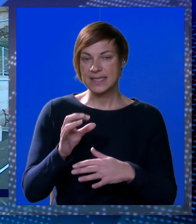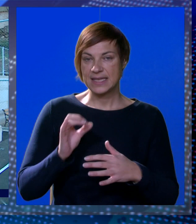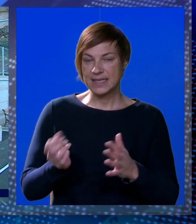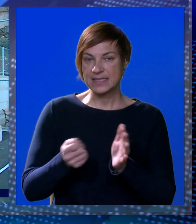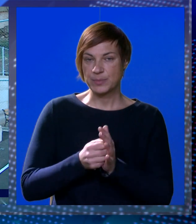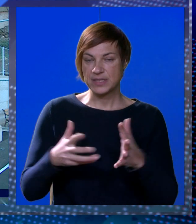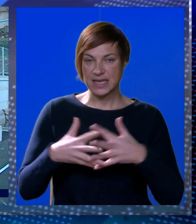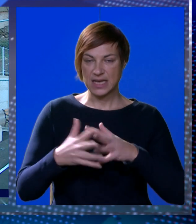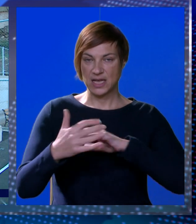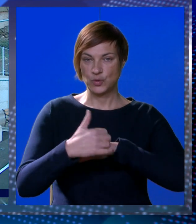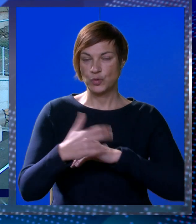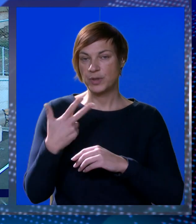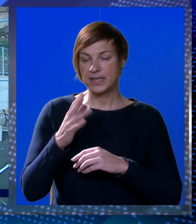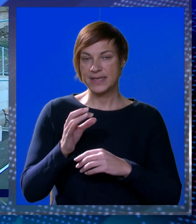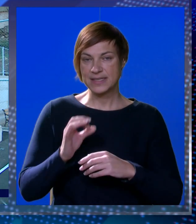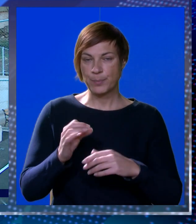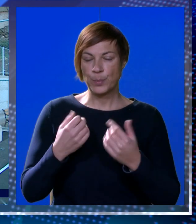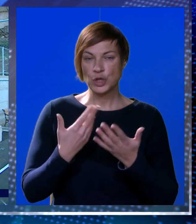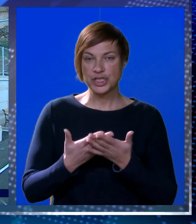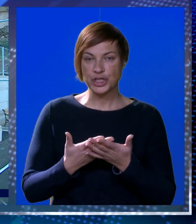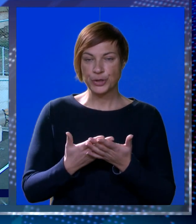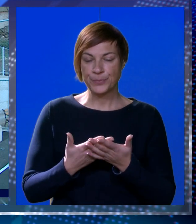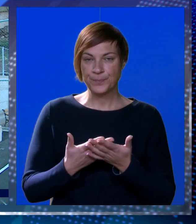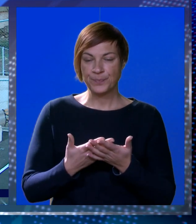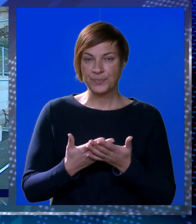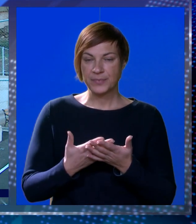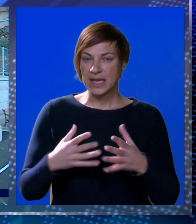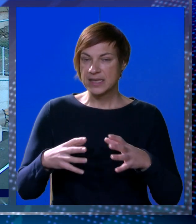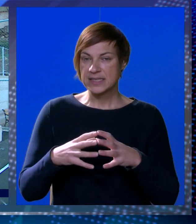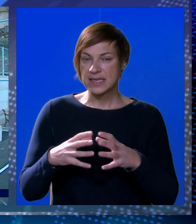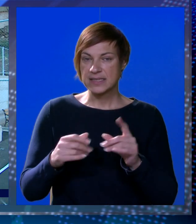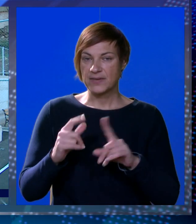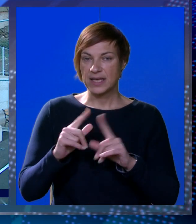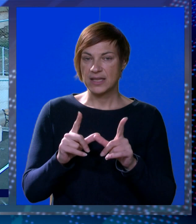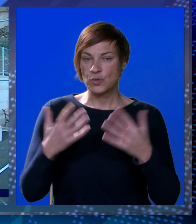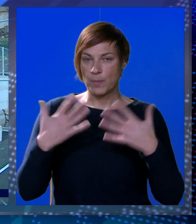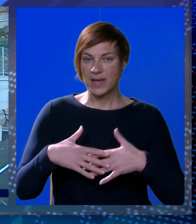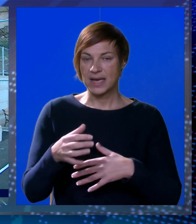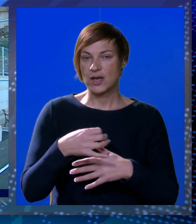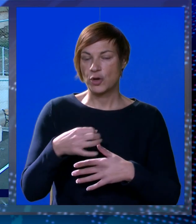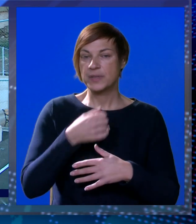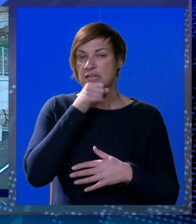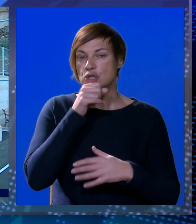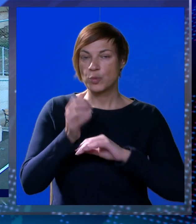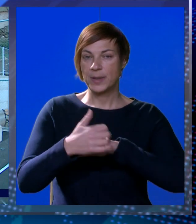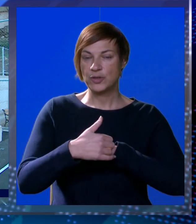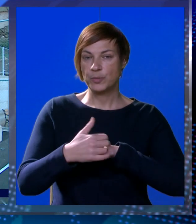70% sredstava ide grad Dubrovniku, 30% sredstava ide sastavnicima ITU mehanizma, dakle općina Mažupa, Dubrovačka,